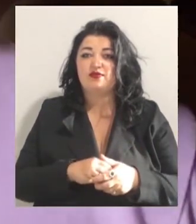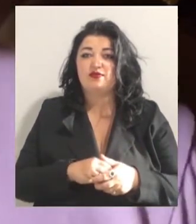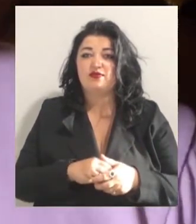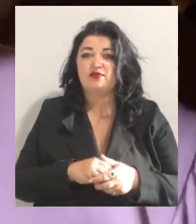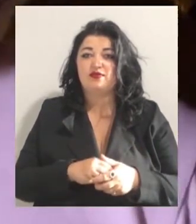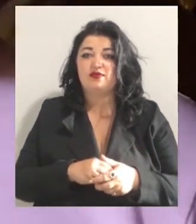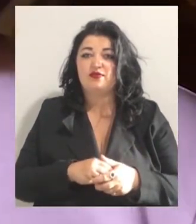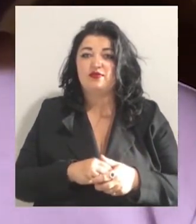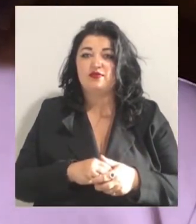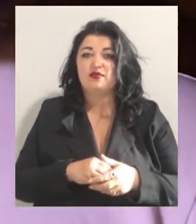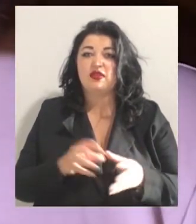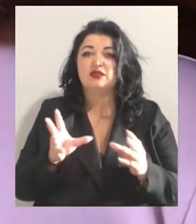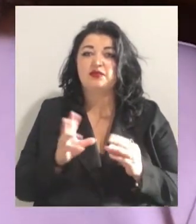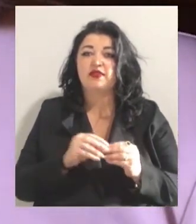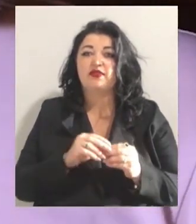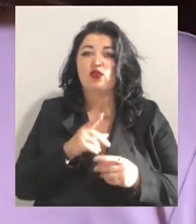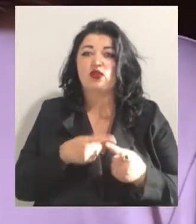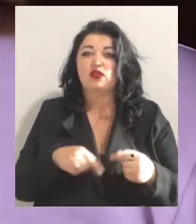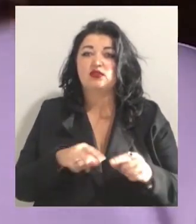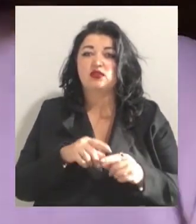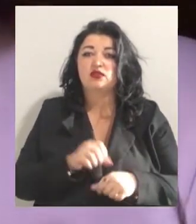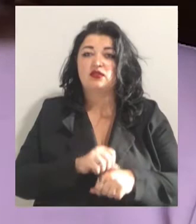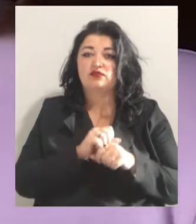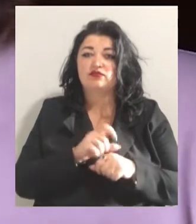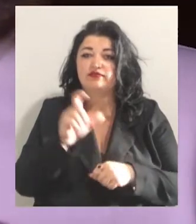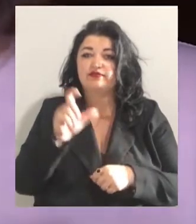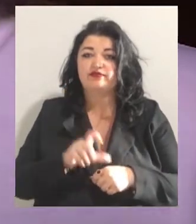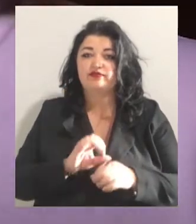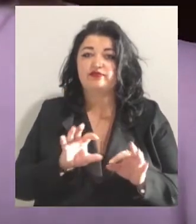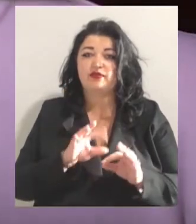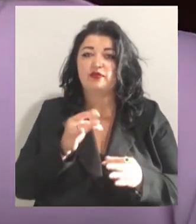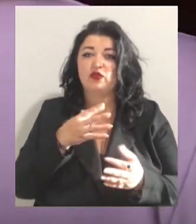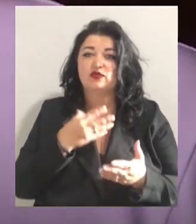Співорганізатор акції Дмитро Бон розповів про основні вимоги учасників.